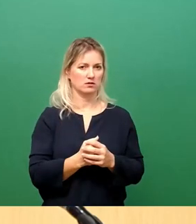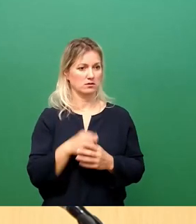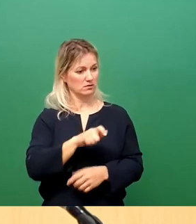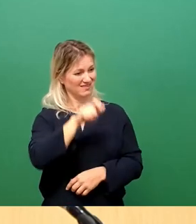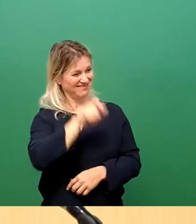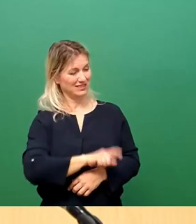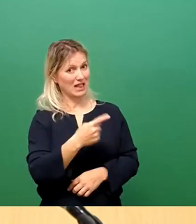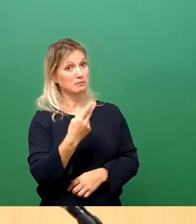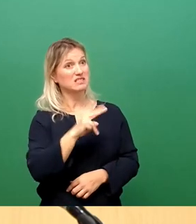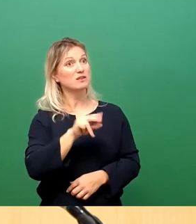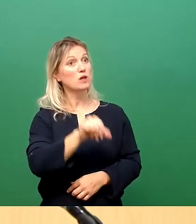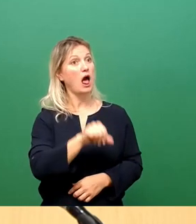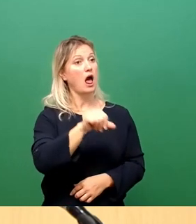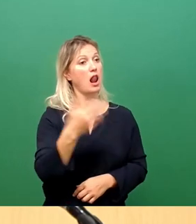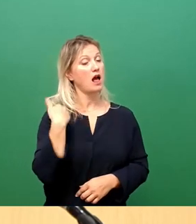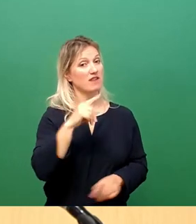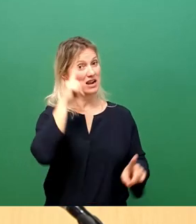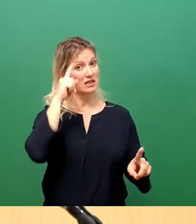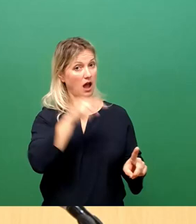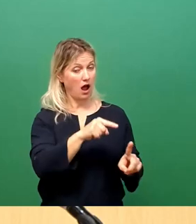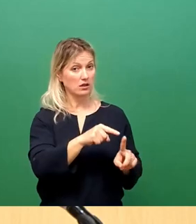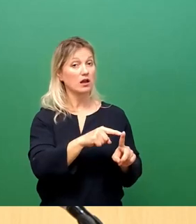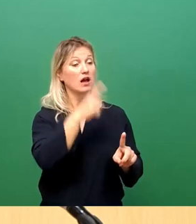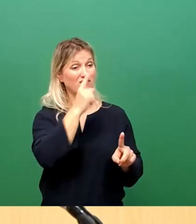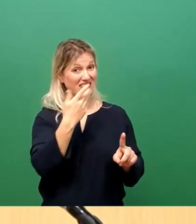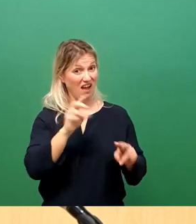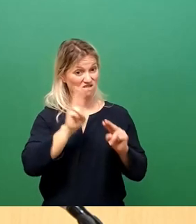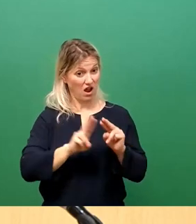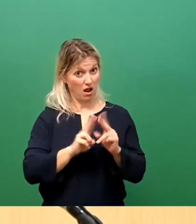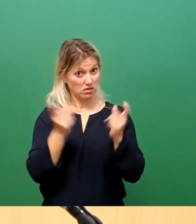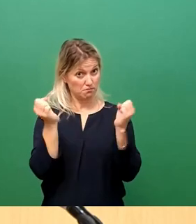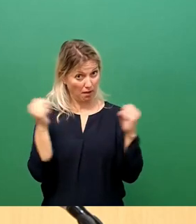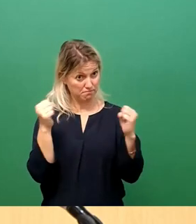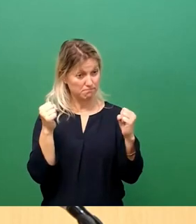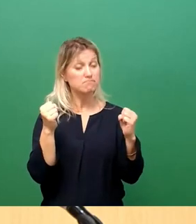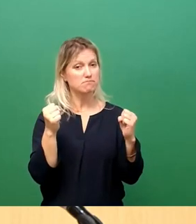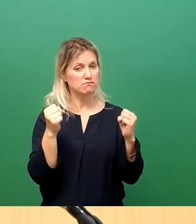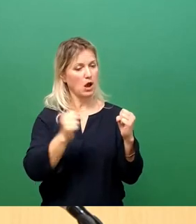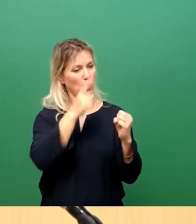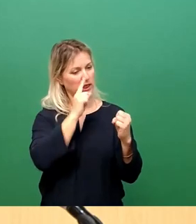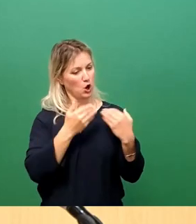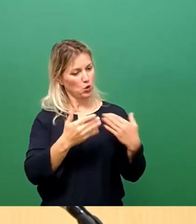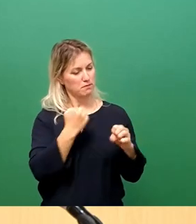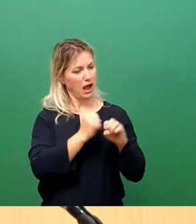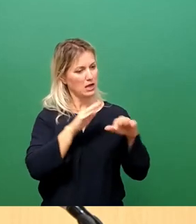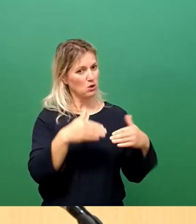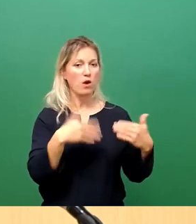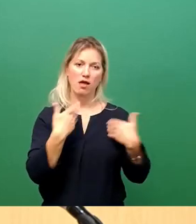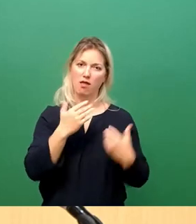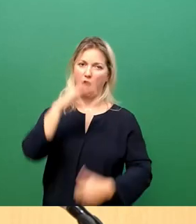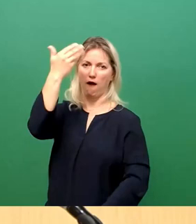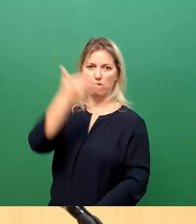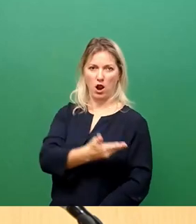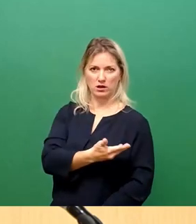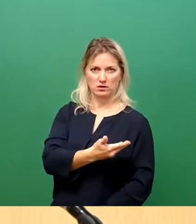davon aus, dass wenn man nur eine Variante beschließt, so, wenn die Grünen das beschließen, dann ist das ein Erfolg. Und das denken